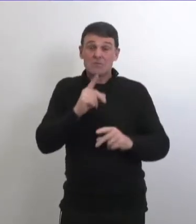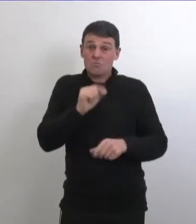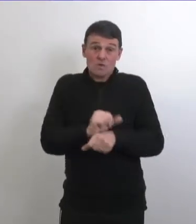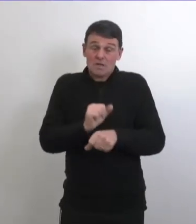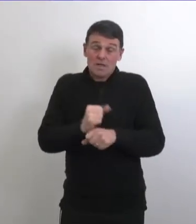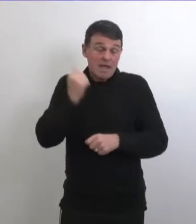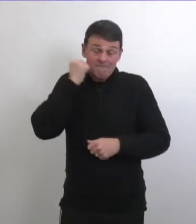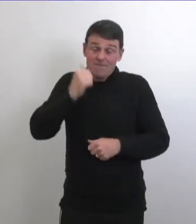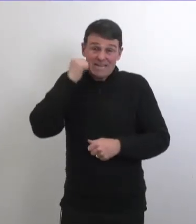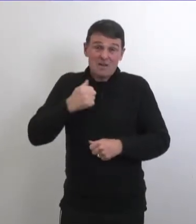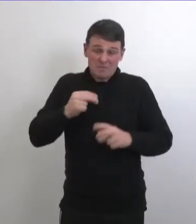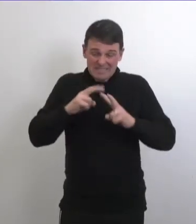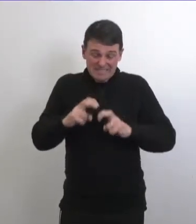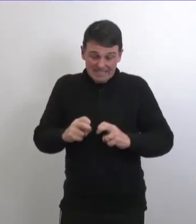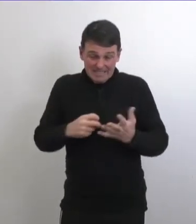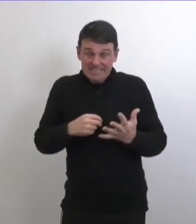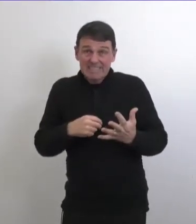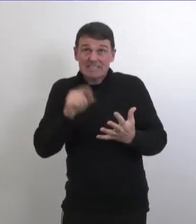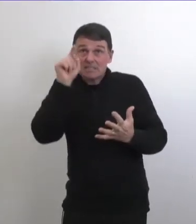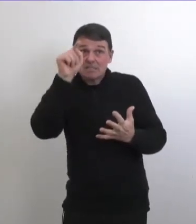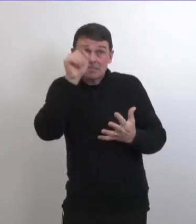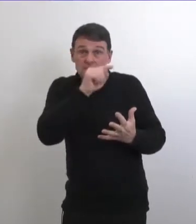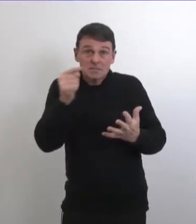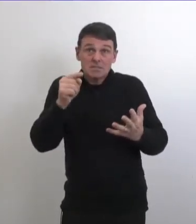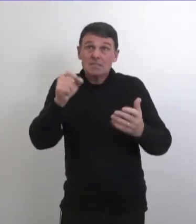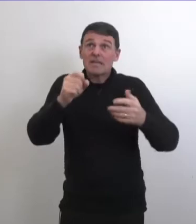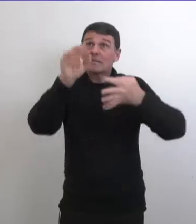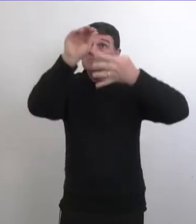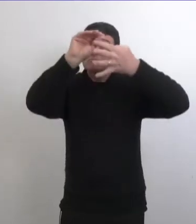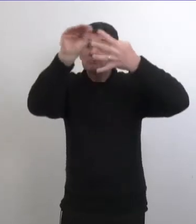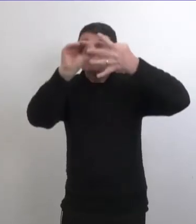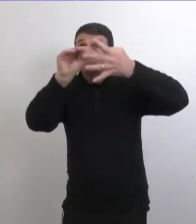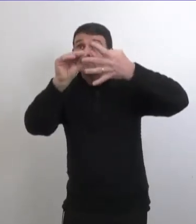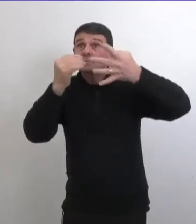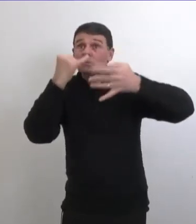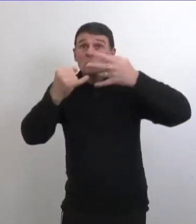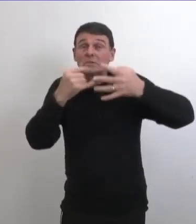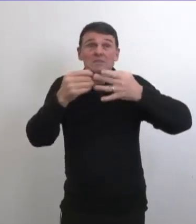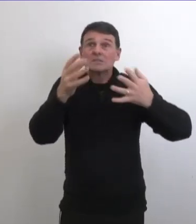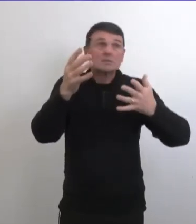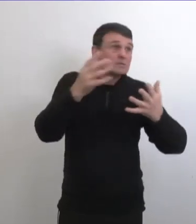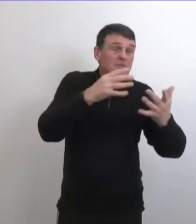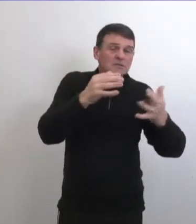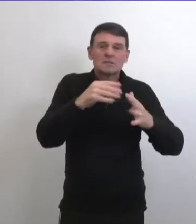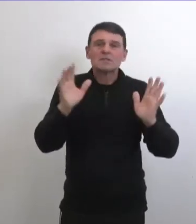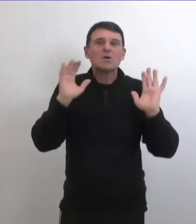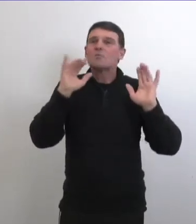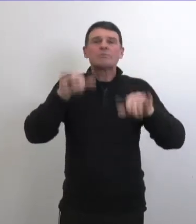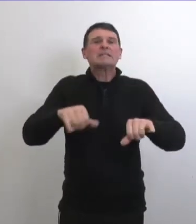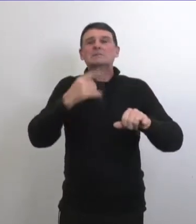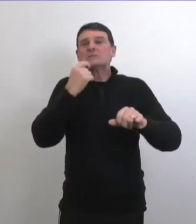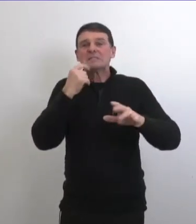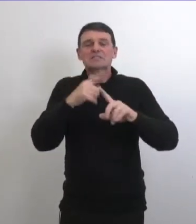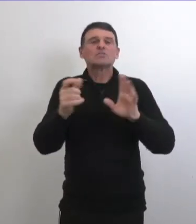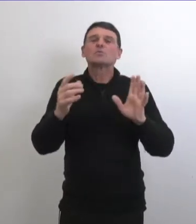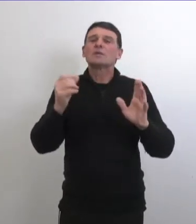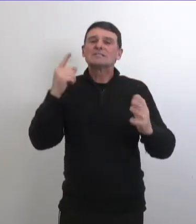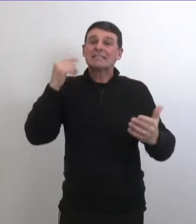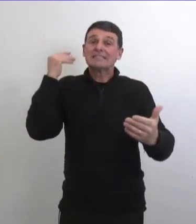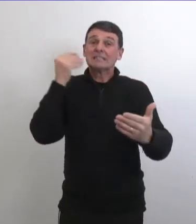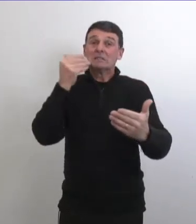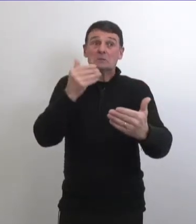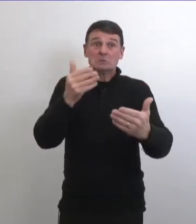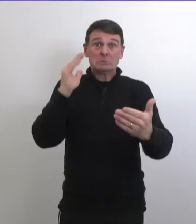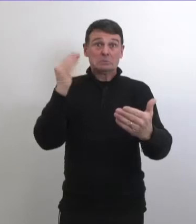examine et on fait ça tous les jours continuellement on parle de ça tous les jours on a des discussions là dessus tous les jours toutes les semaines et